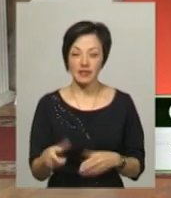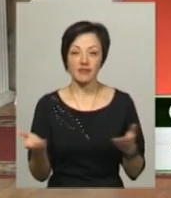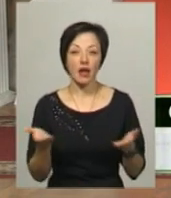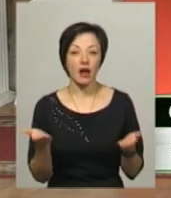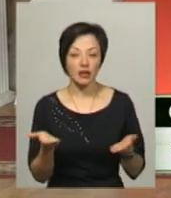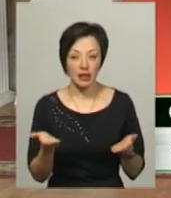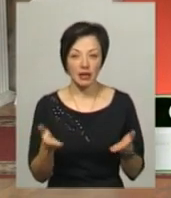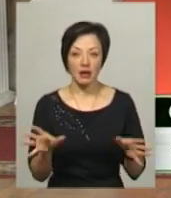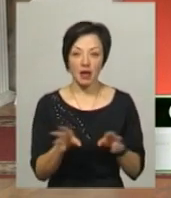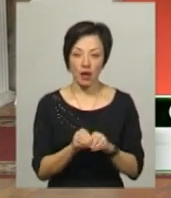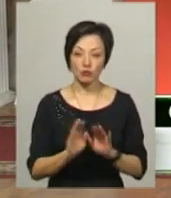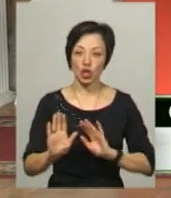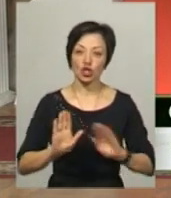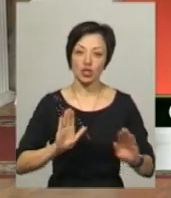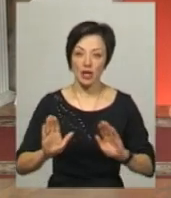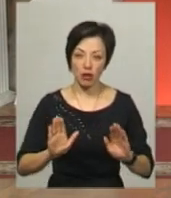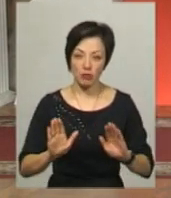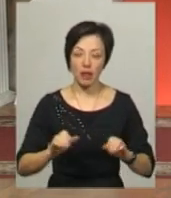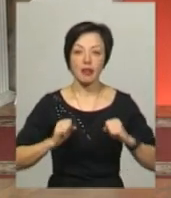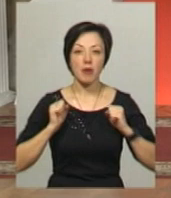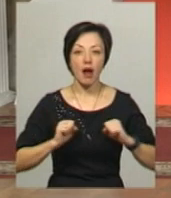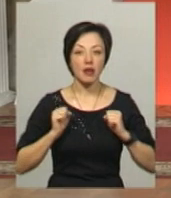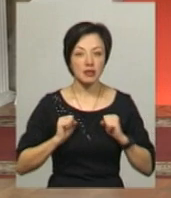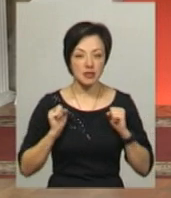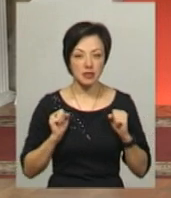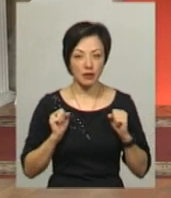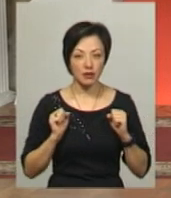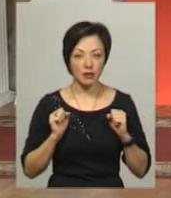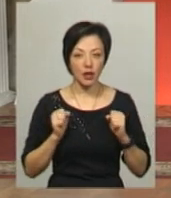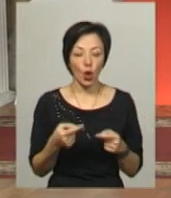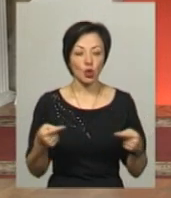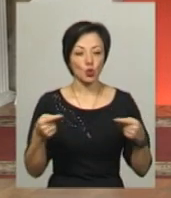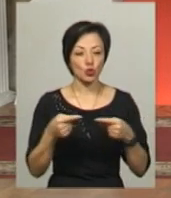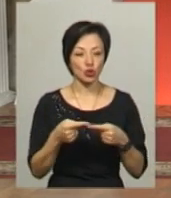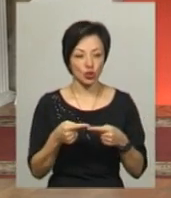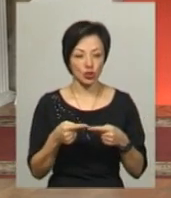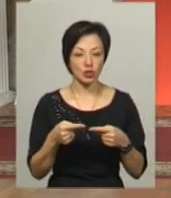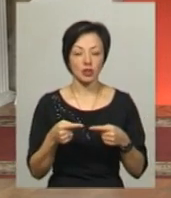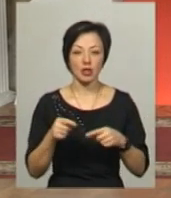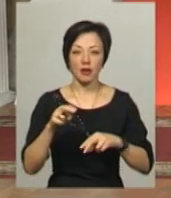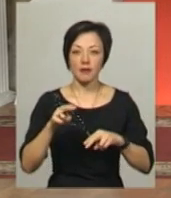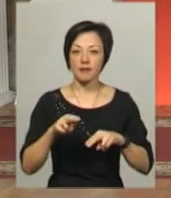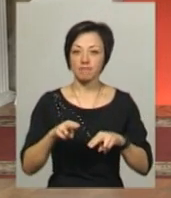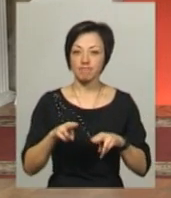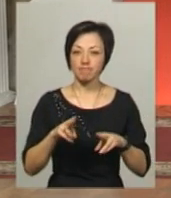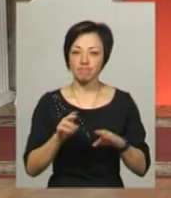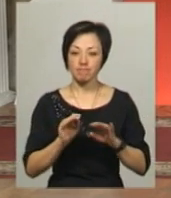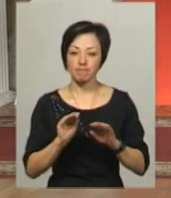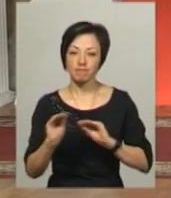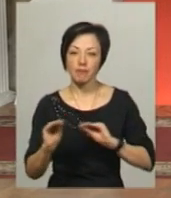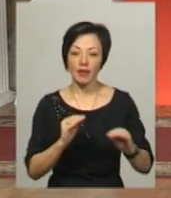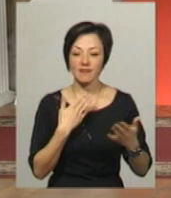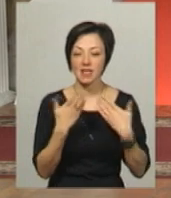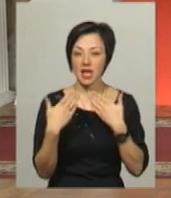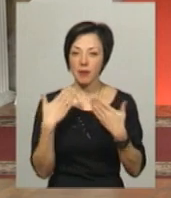разом з режисером намагалися якось точніше вибудувати взаємне між персонажами,